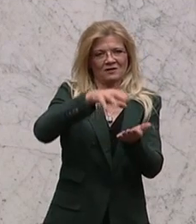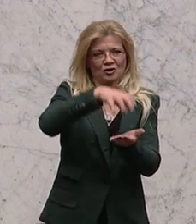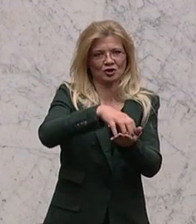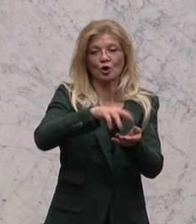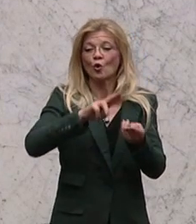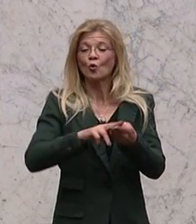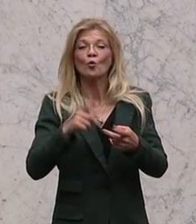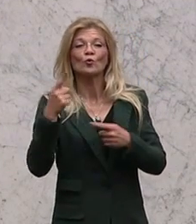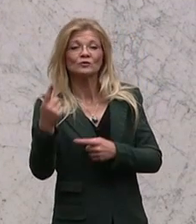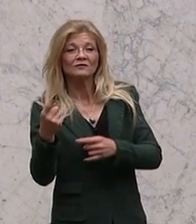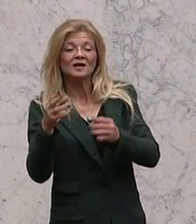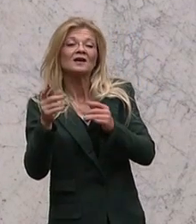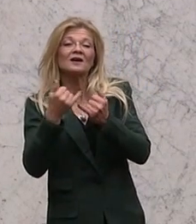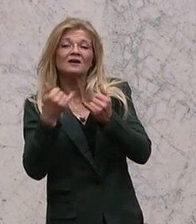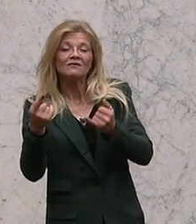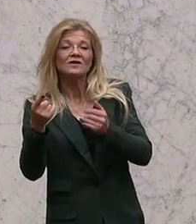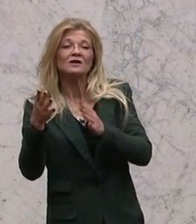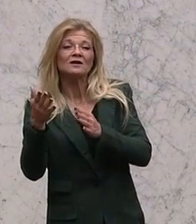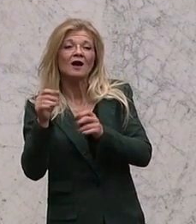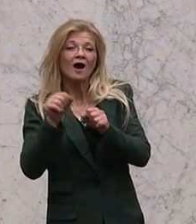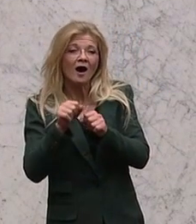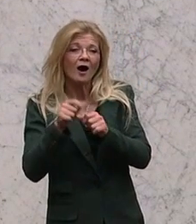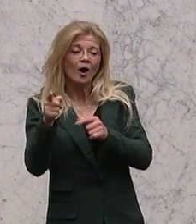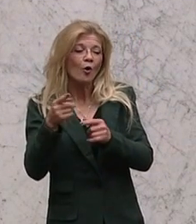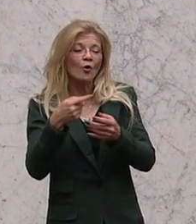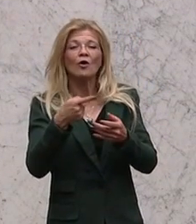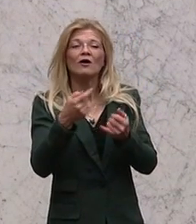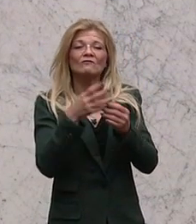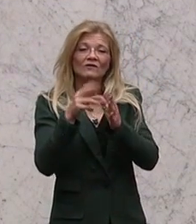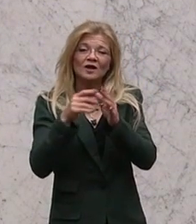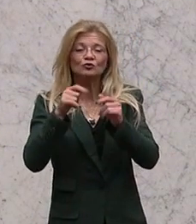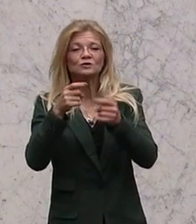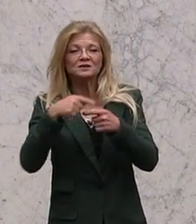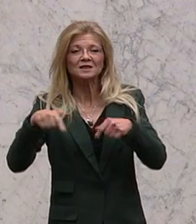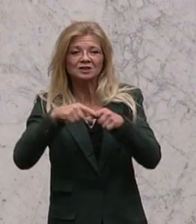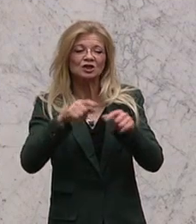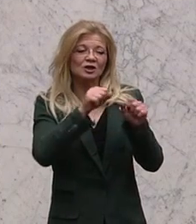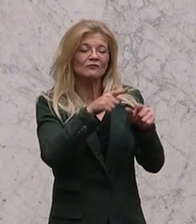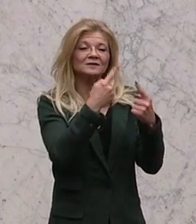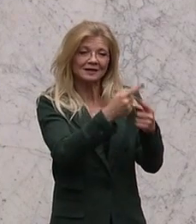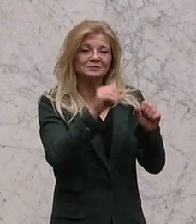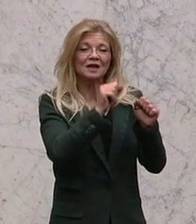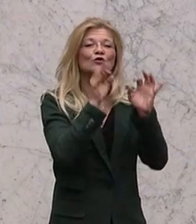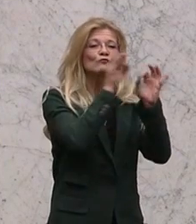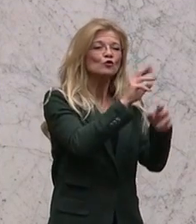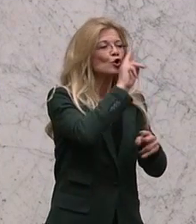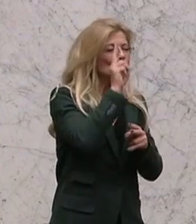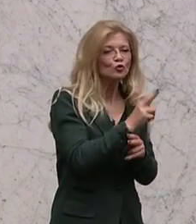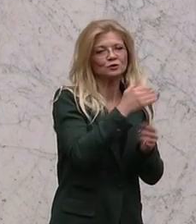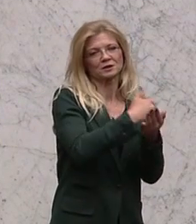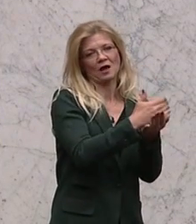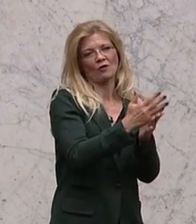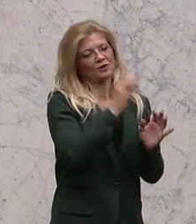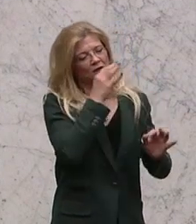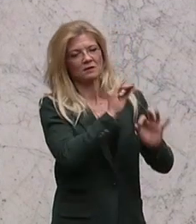ein eigener Gesamtvertrag da ist, die es hier auf ihre Künstler dementsprechend aufteilen können. Das ist ein ausgewogenes Ergebnis, das